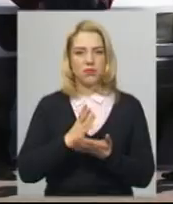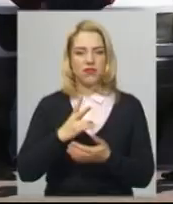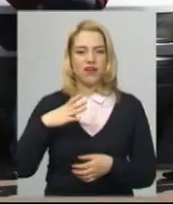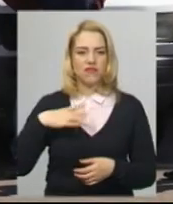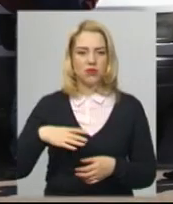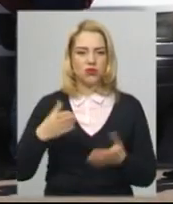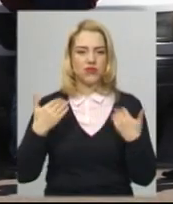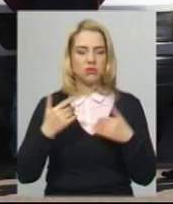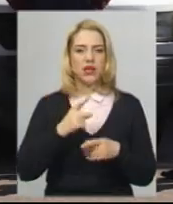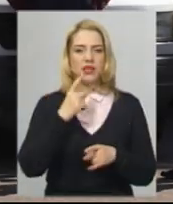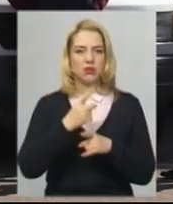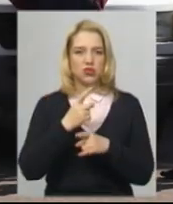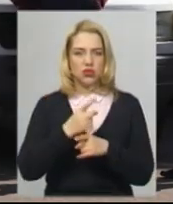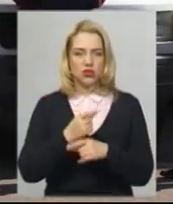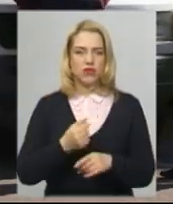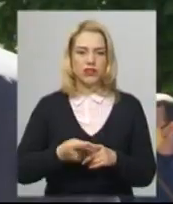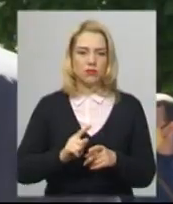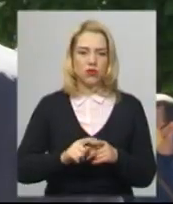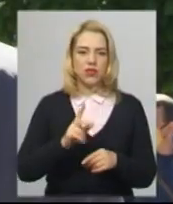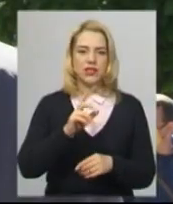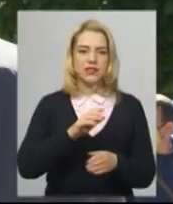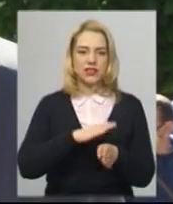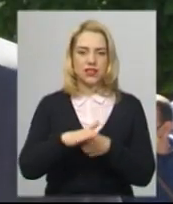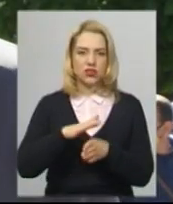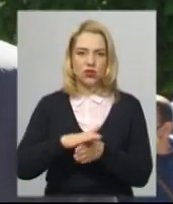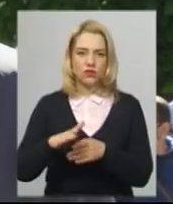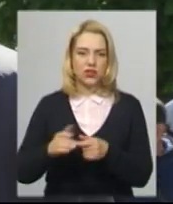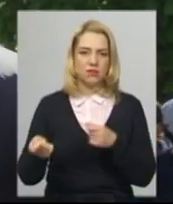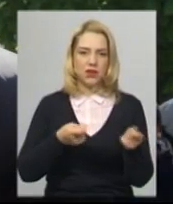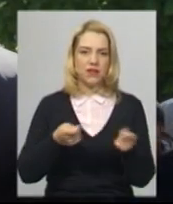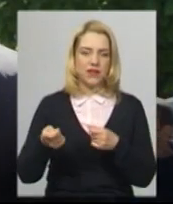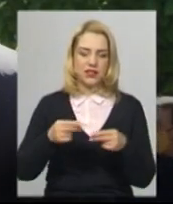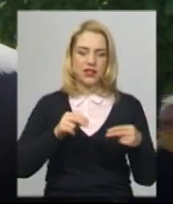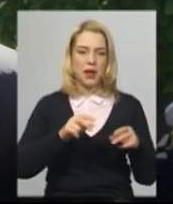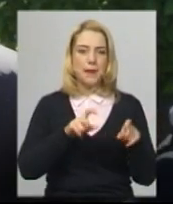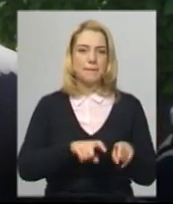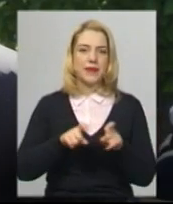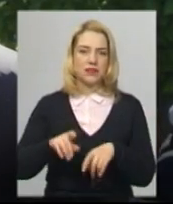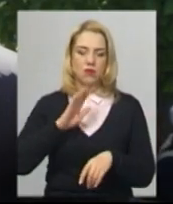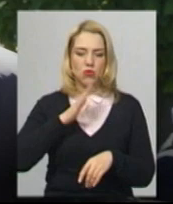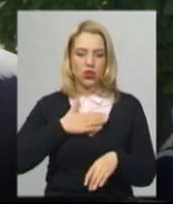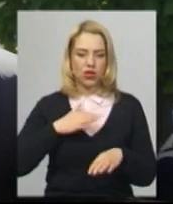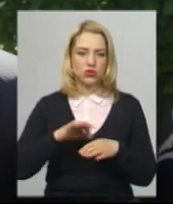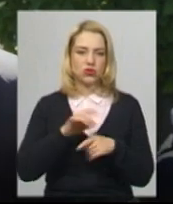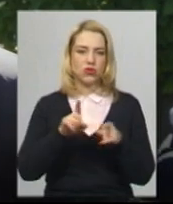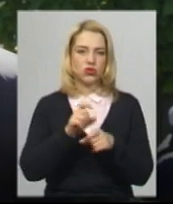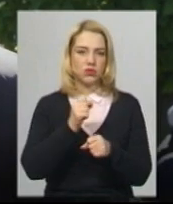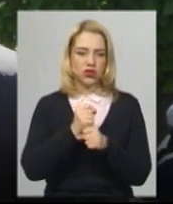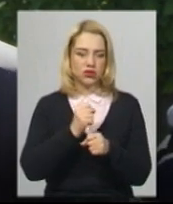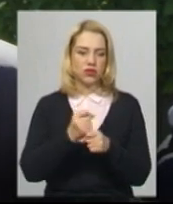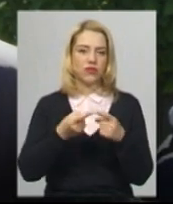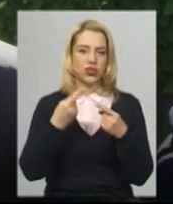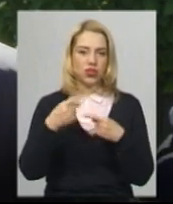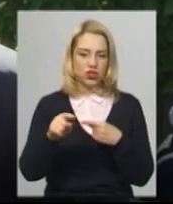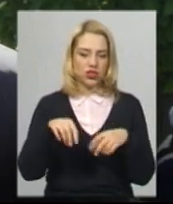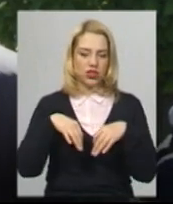тимчасову заборону здійснювати регулярні перевезення пасажирів. Моя дружина також працює в іншій транспортній організації диспетчером,